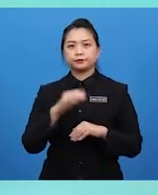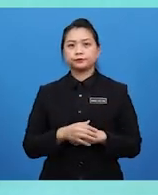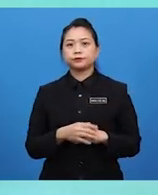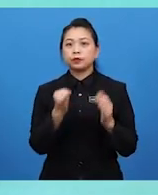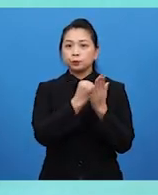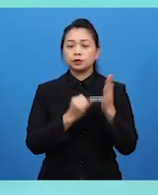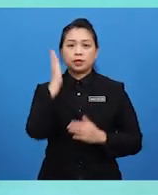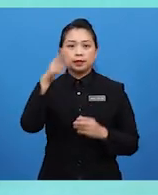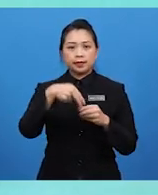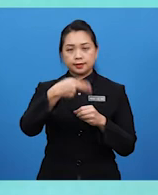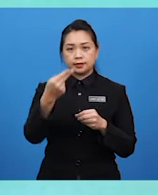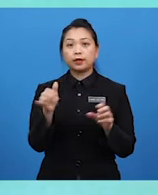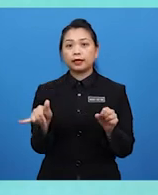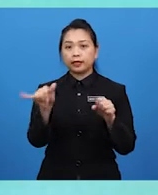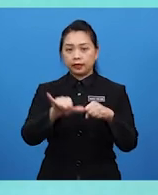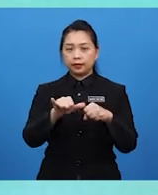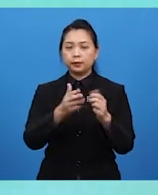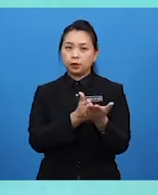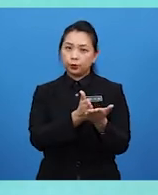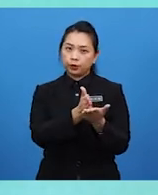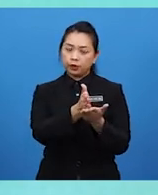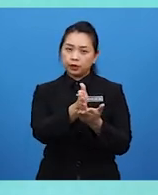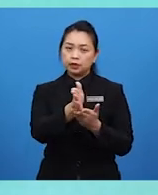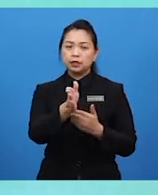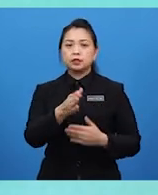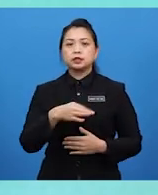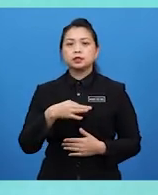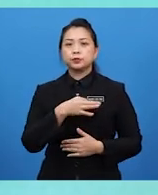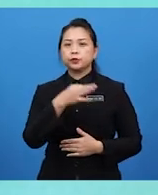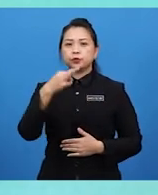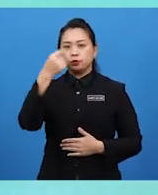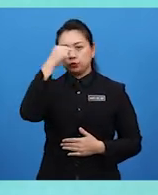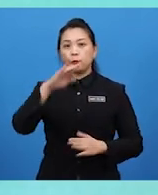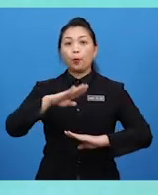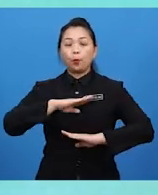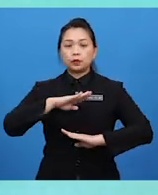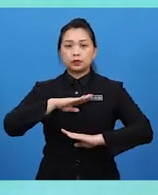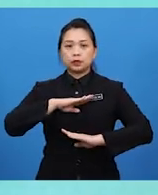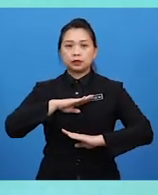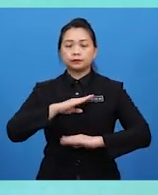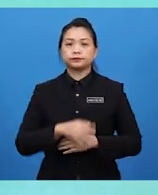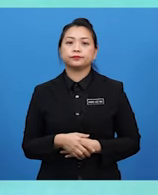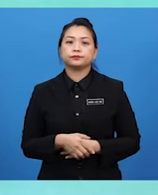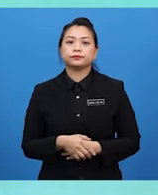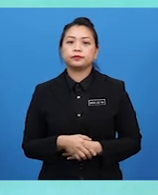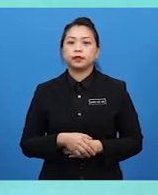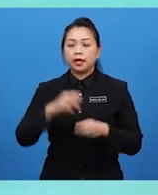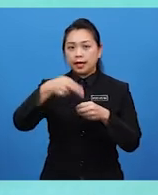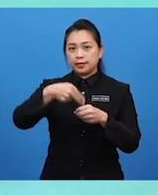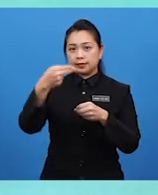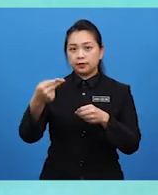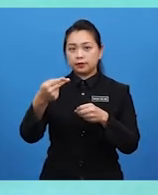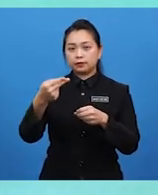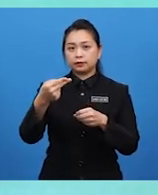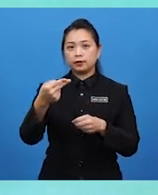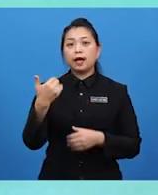Pelukis akan menghasilkan karya melalui spiritual untuk kepuasan berkarya. Jadi, hasil karya